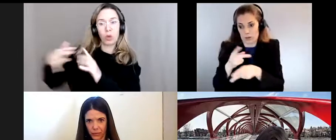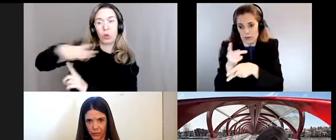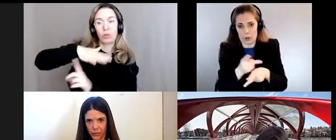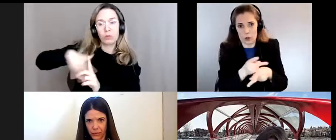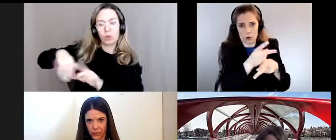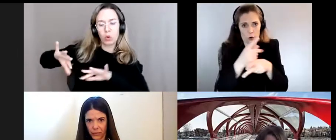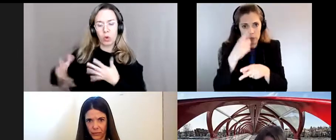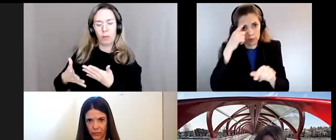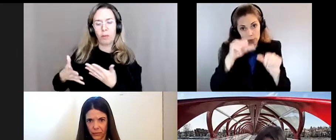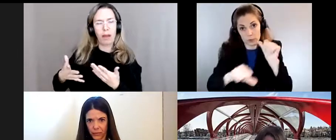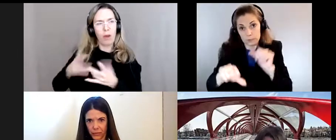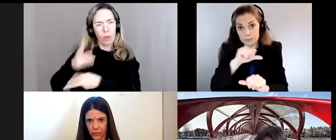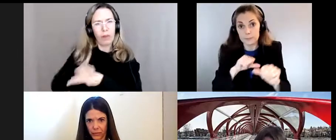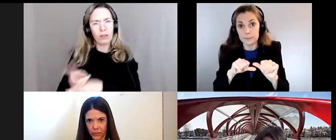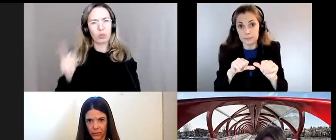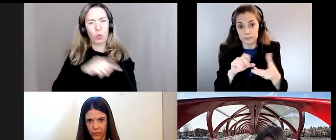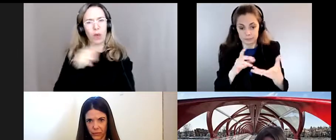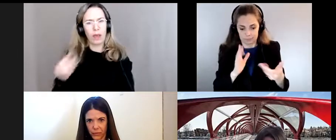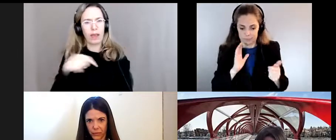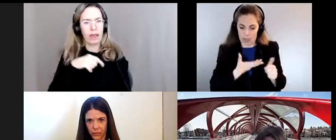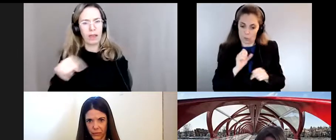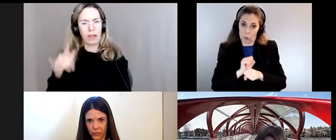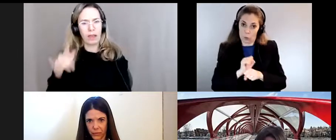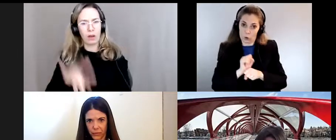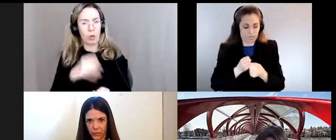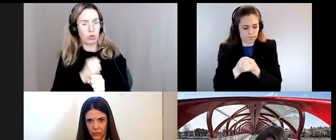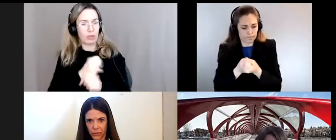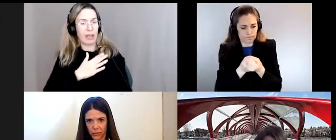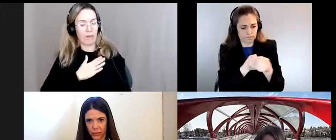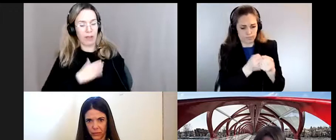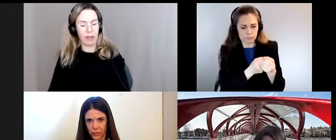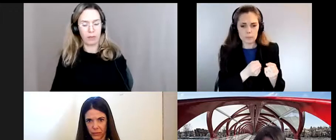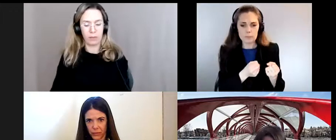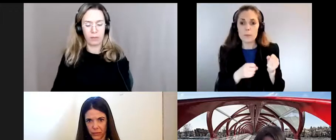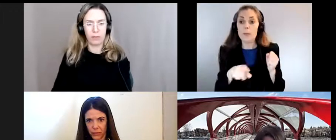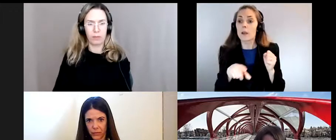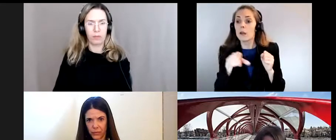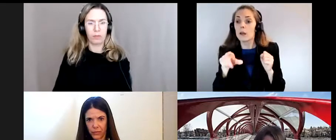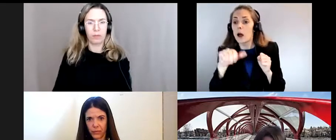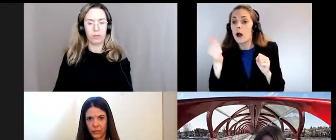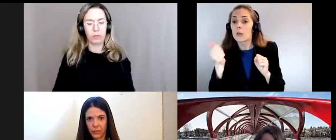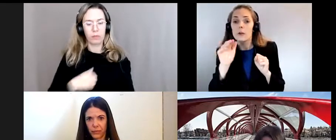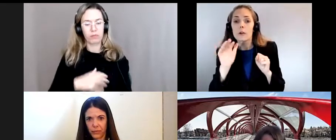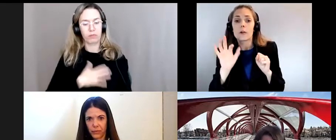façons dont nous prenons soin les uns des autres à cause du travail que nous faisons j'apprécie